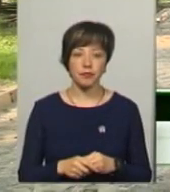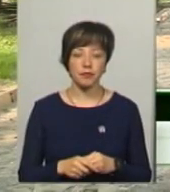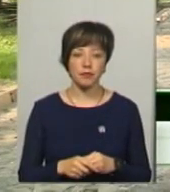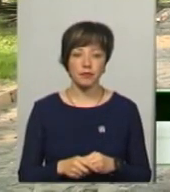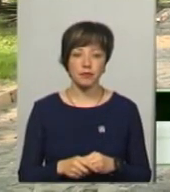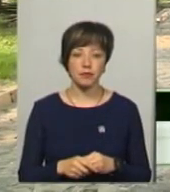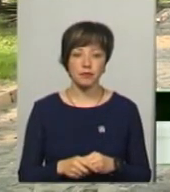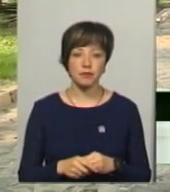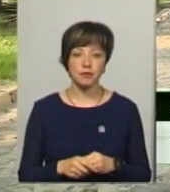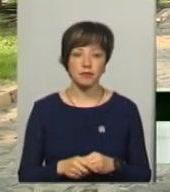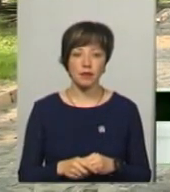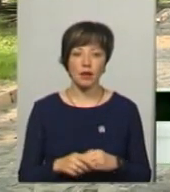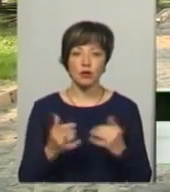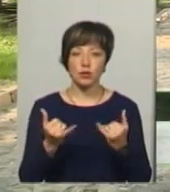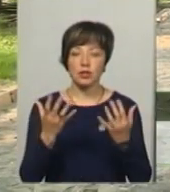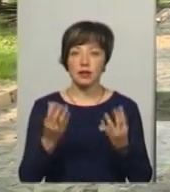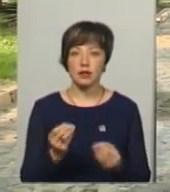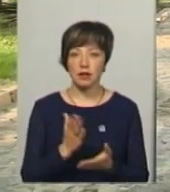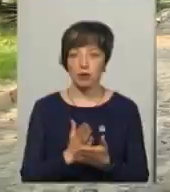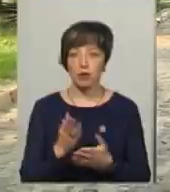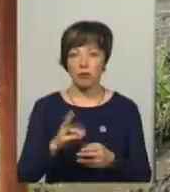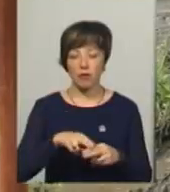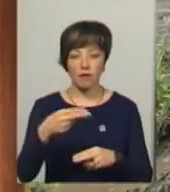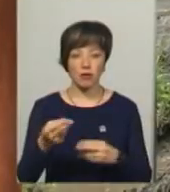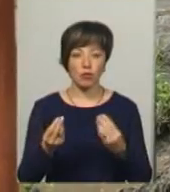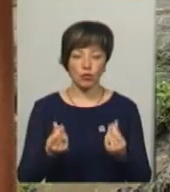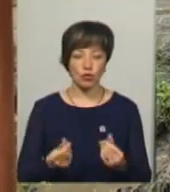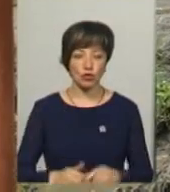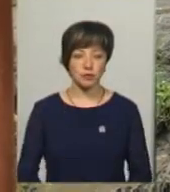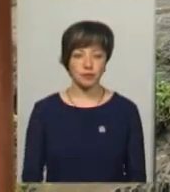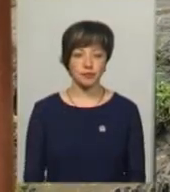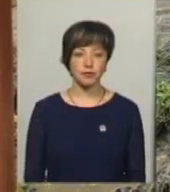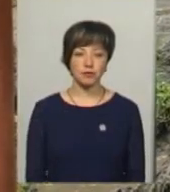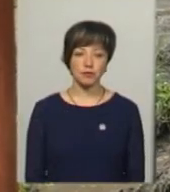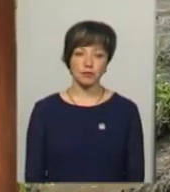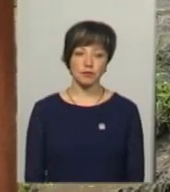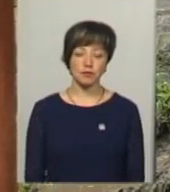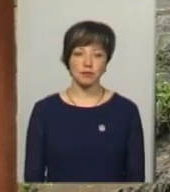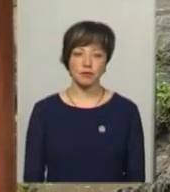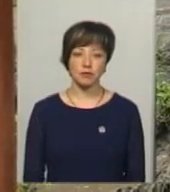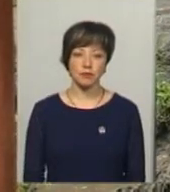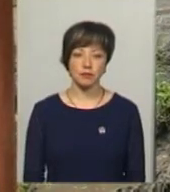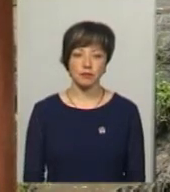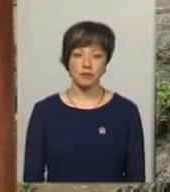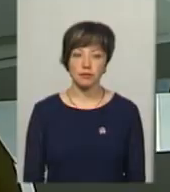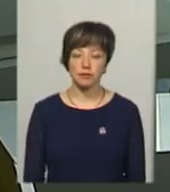на сьогоднішній день є, ми повернемо пошти. Світлана Поробок, Юрій Чорний, Новини, Поділяцентр.